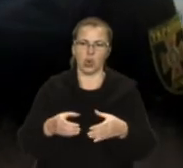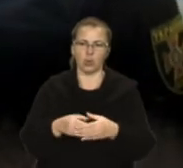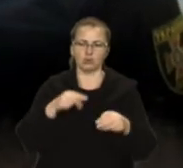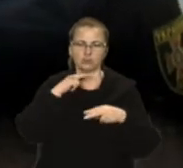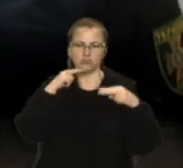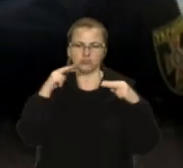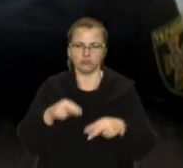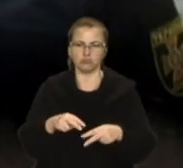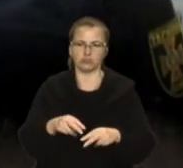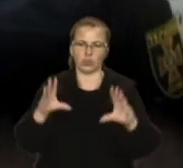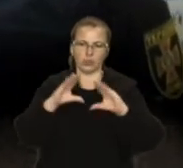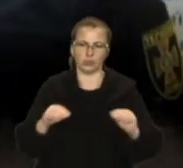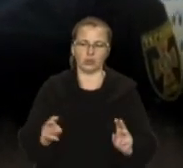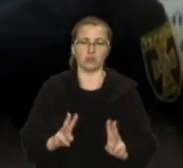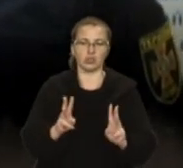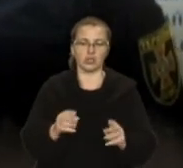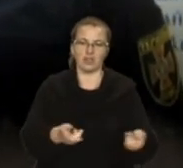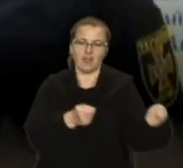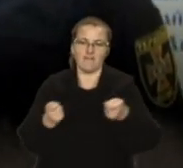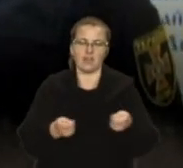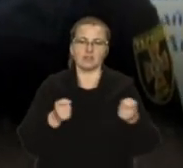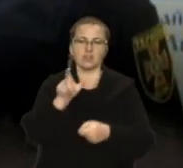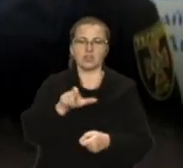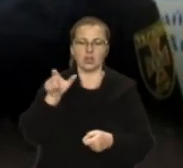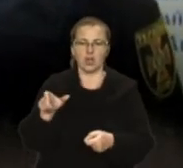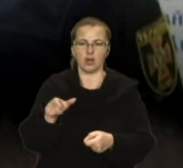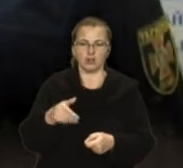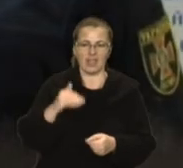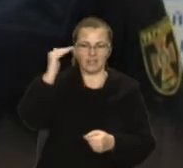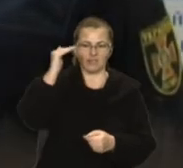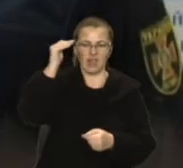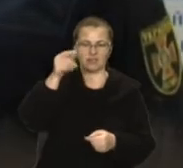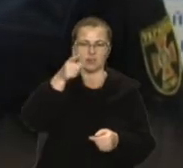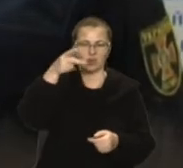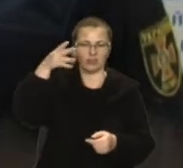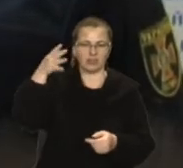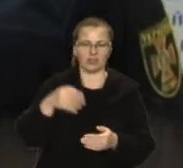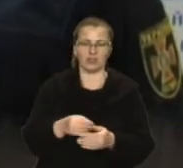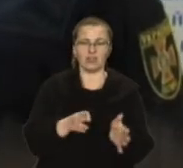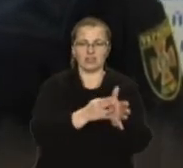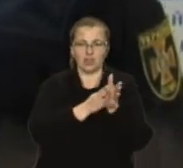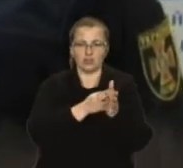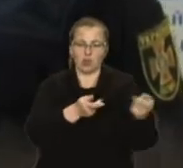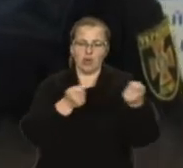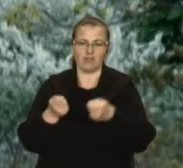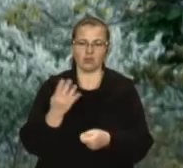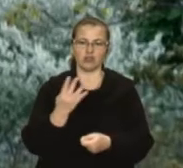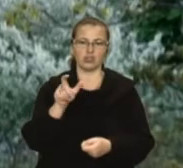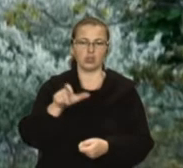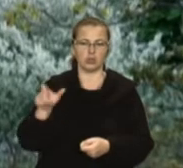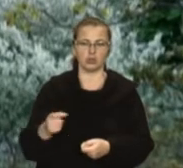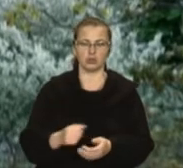пожежі, а також на евакуації мешканців з верхніх поверхів. Зокрема, з 9-го поверху було евакуйовано четверо осіб.